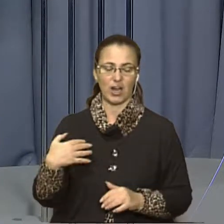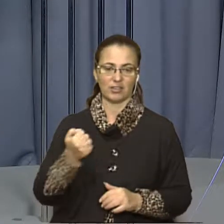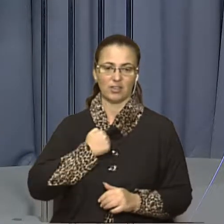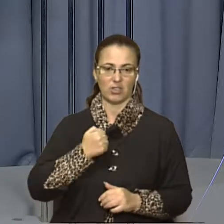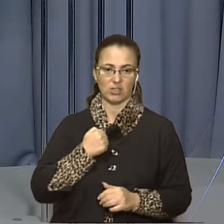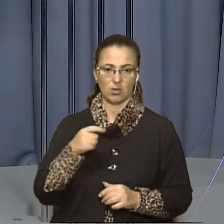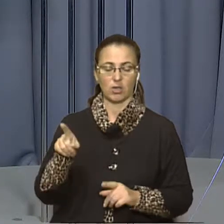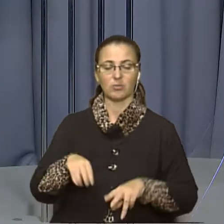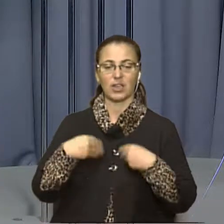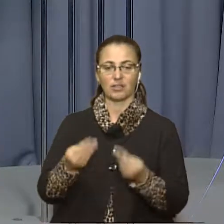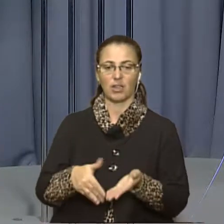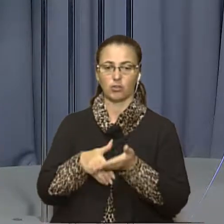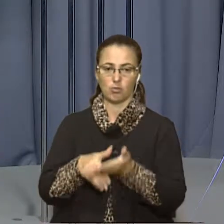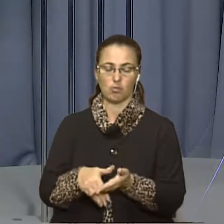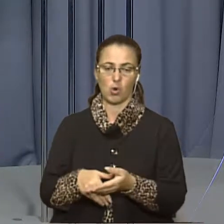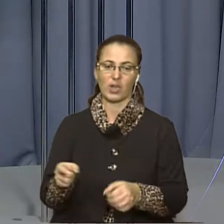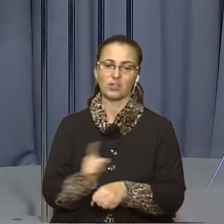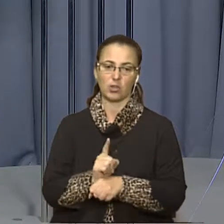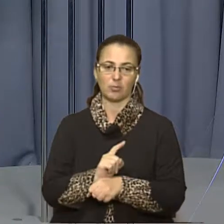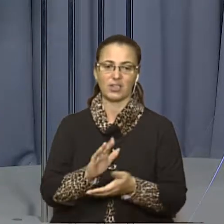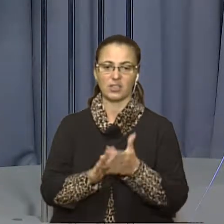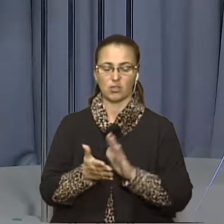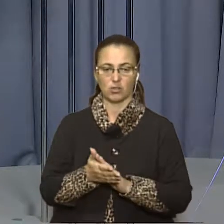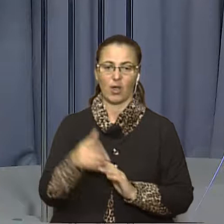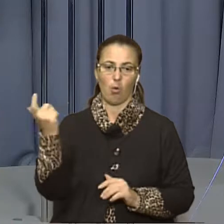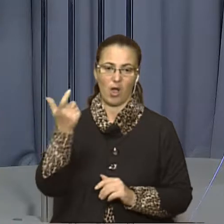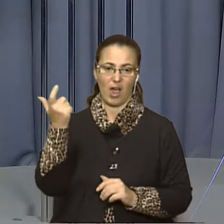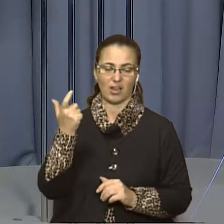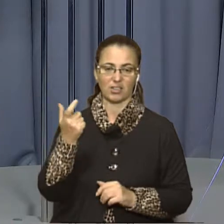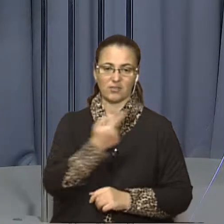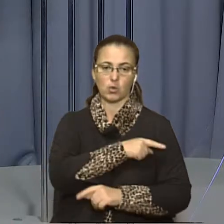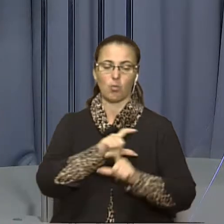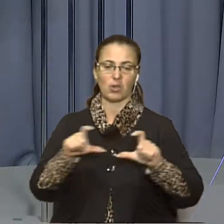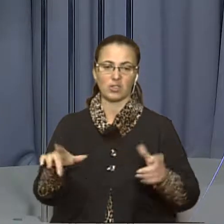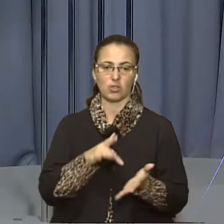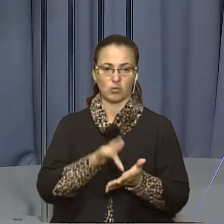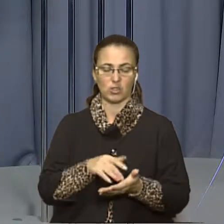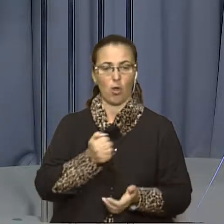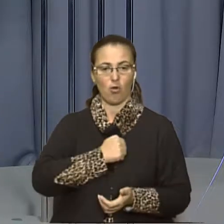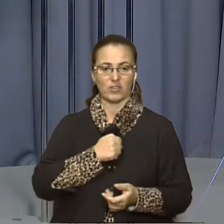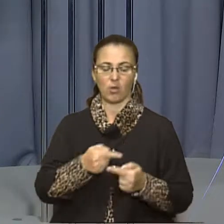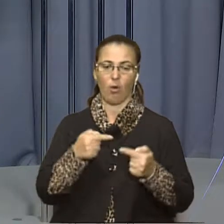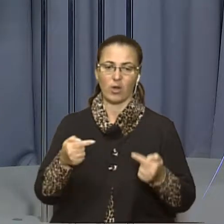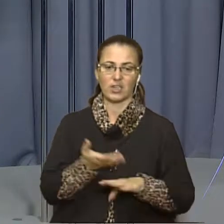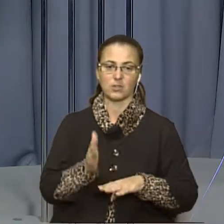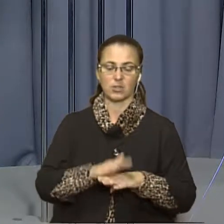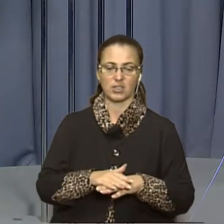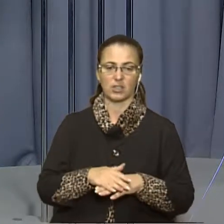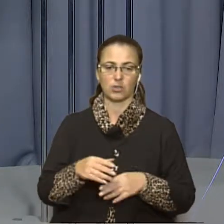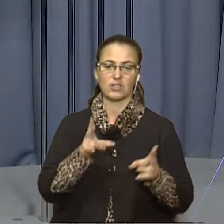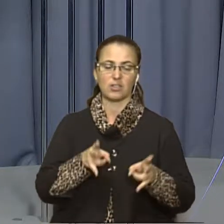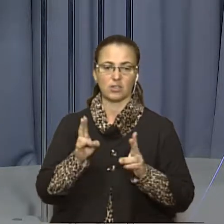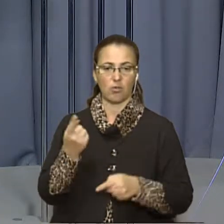надали допомогу та стабілізували стан у Харківському клінічному центрі. У військових різної складності нейрохірургічні травми.